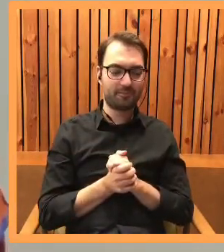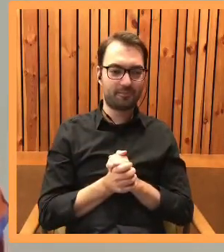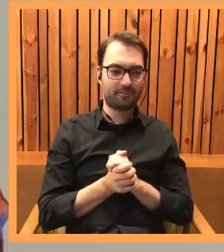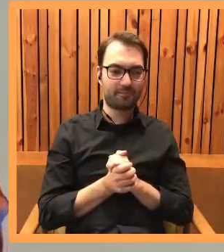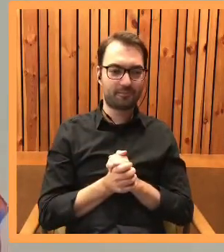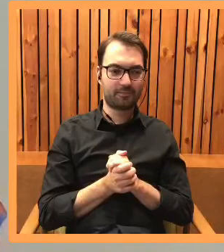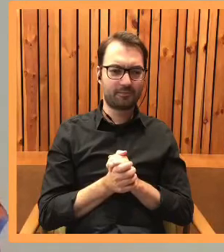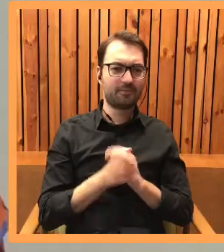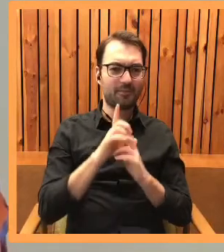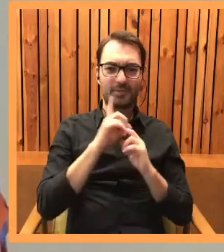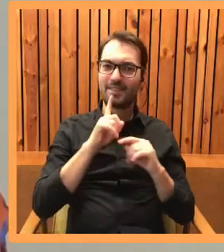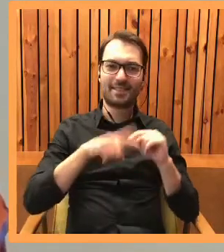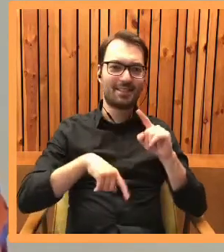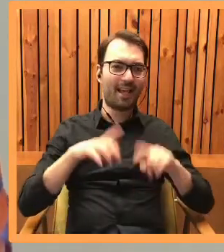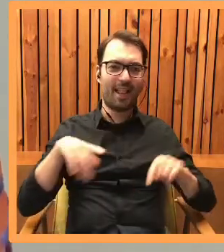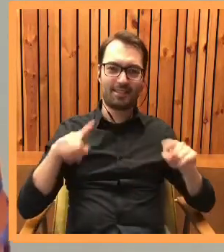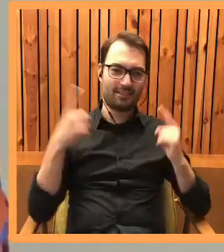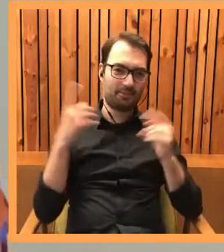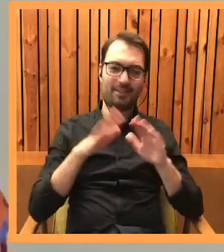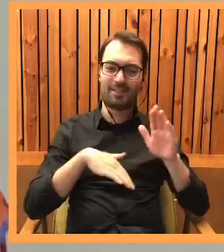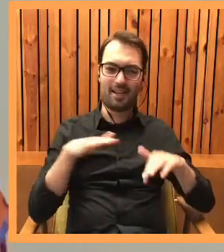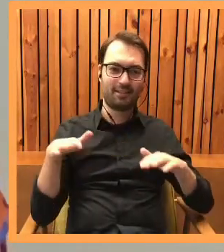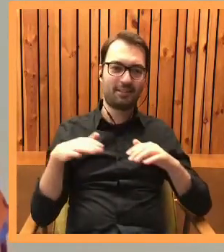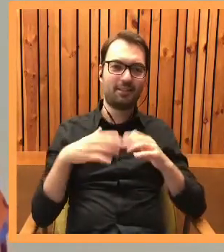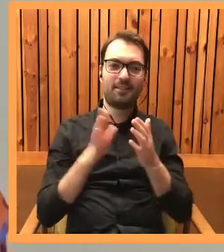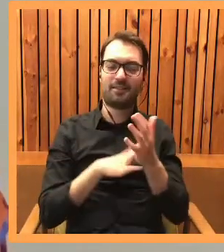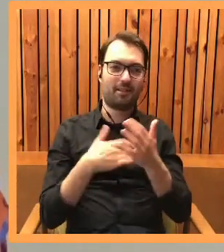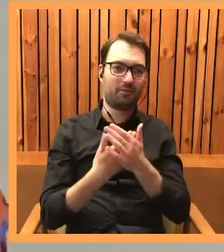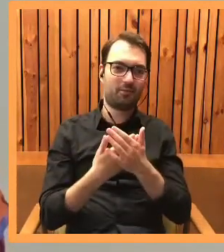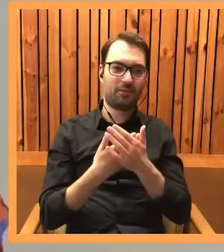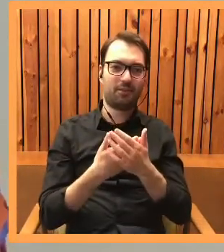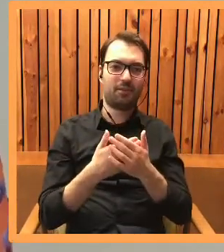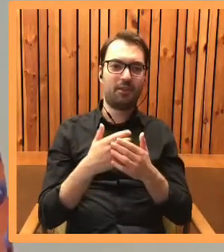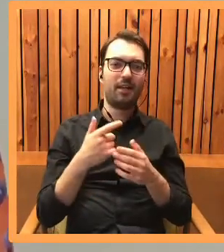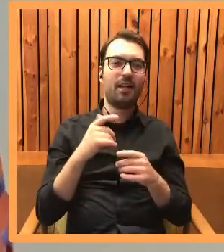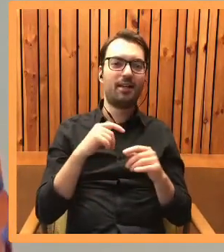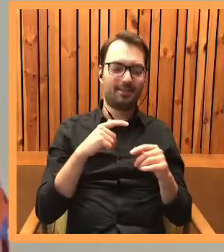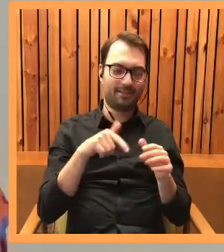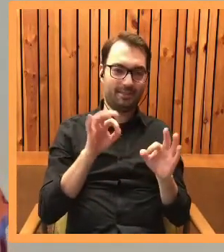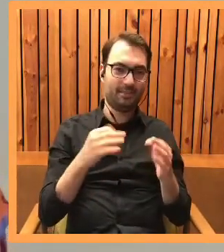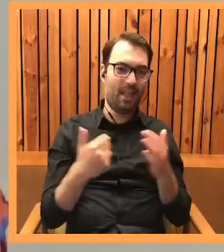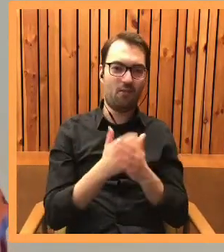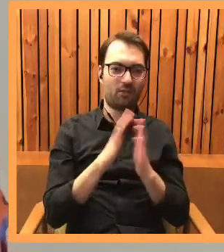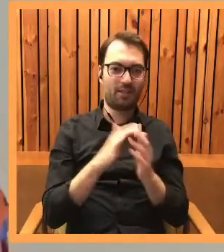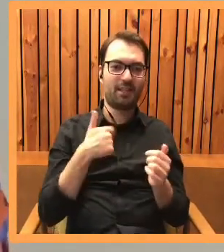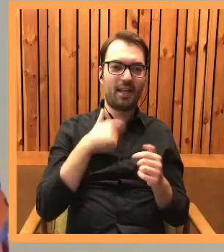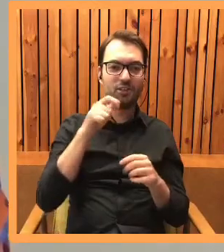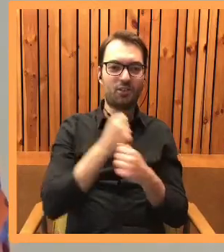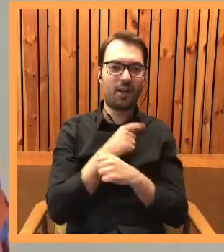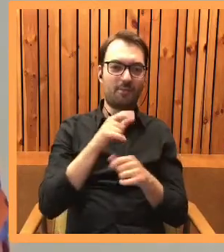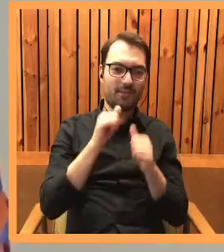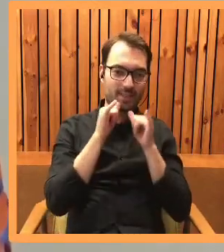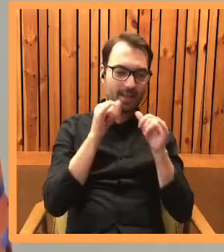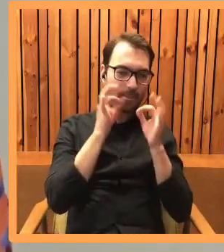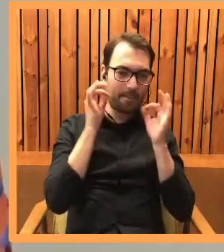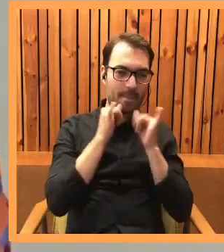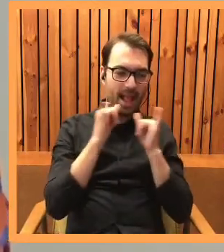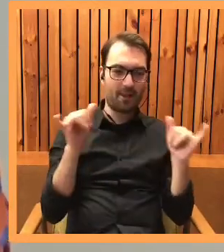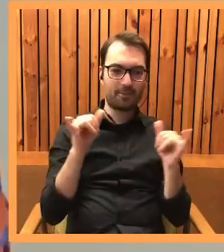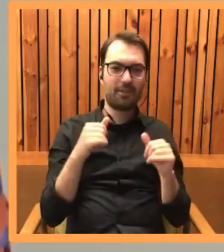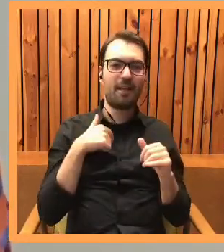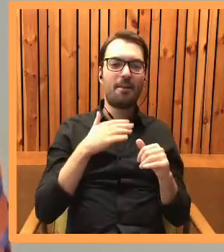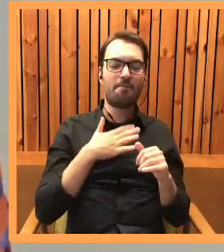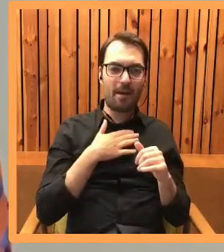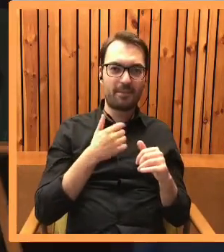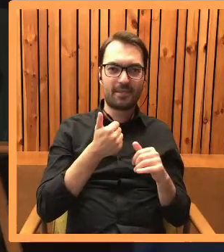I naprawdę to zależy od sytuacji. To na przykład przy Ja Cię kocham, Ty miał. Było kilka fragmentów, na które ja się kompletnie